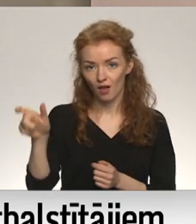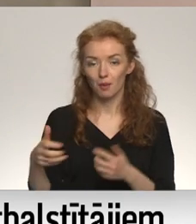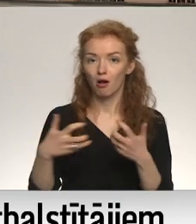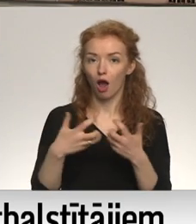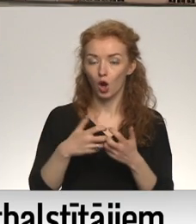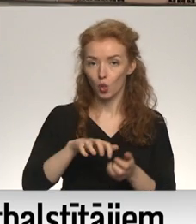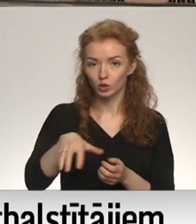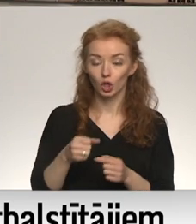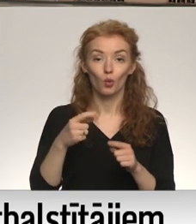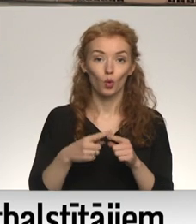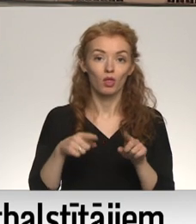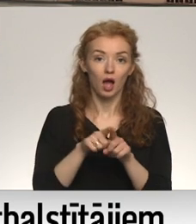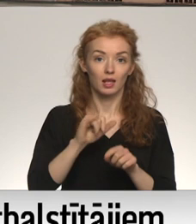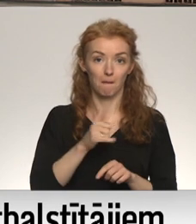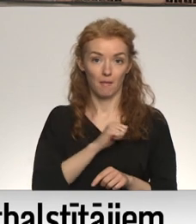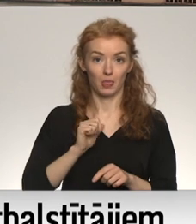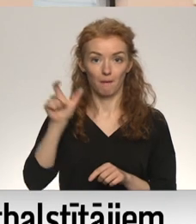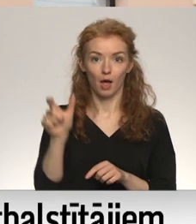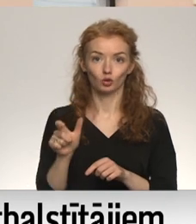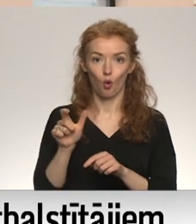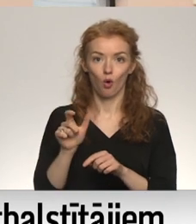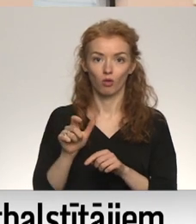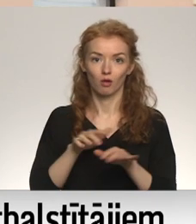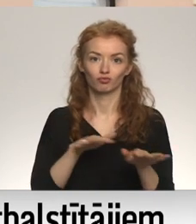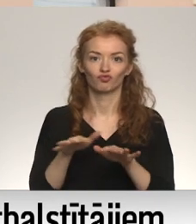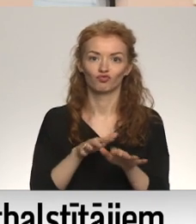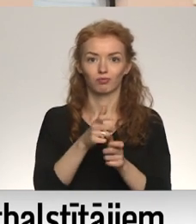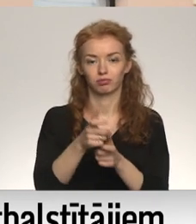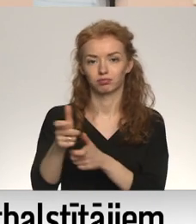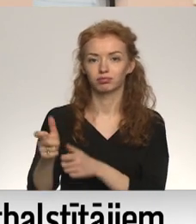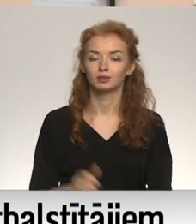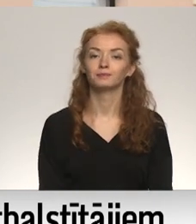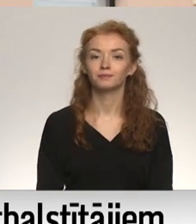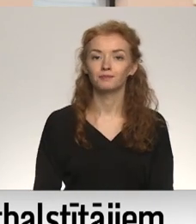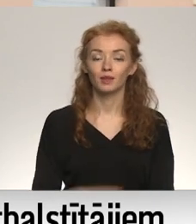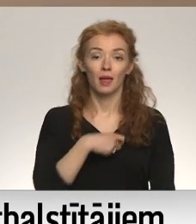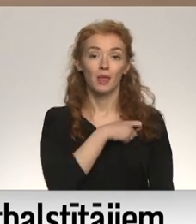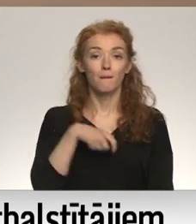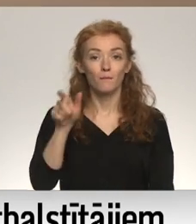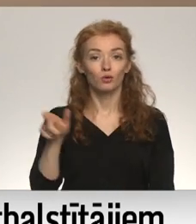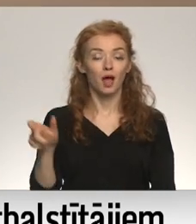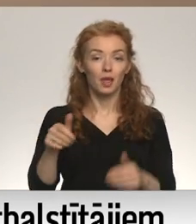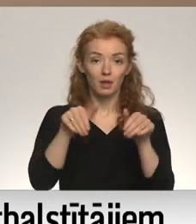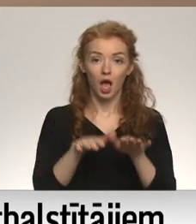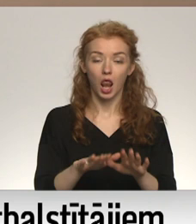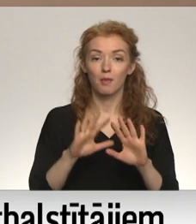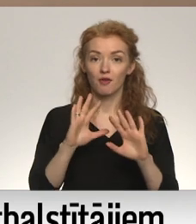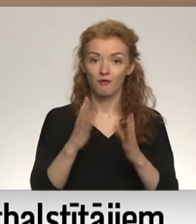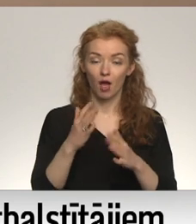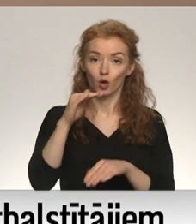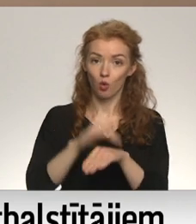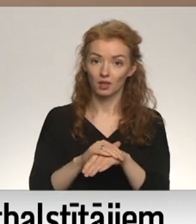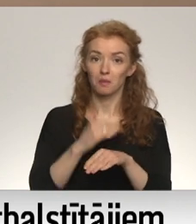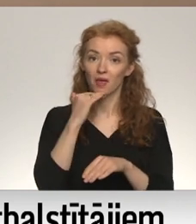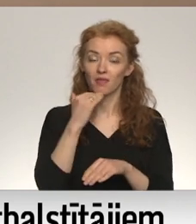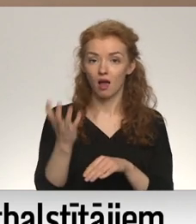noziegumus vai arī persona pati piedalījusies šādu darbību veikšanā. Deputātiem vēl jāizlēm, vai atbalstas niekšana tiks konstatēta ar